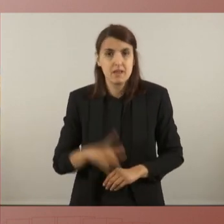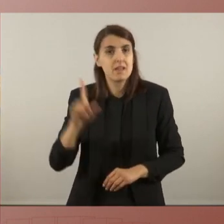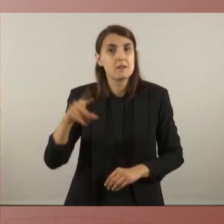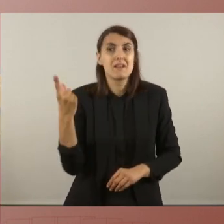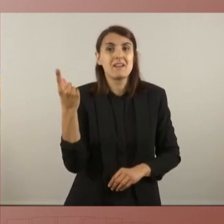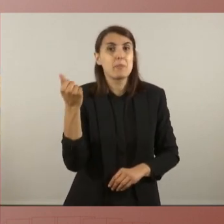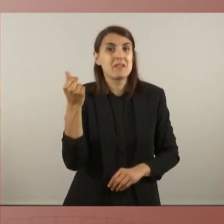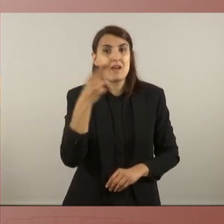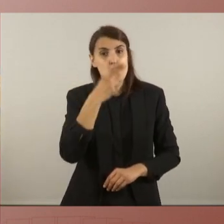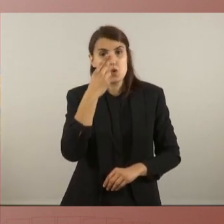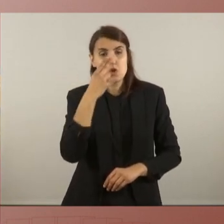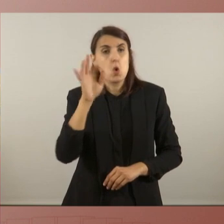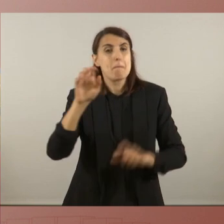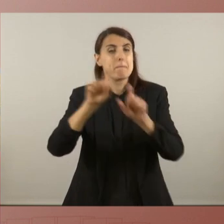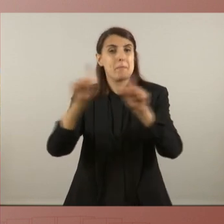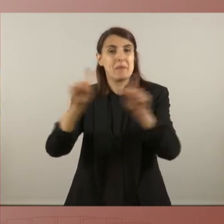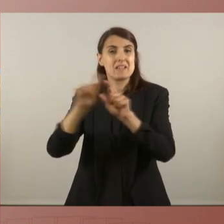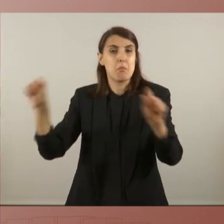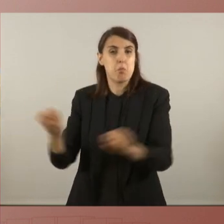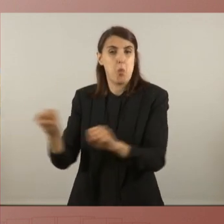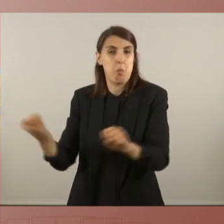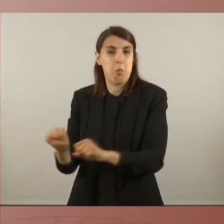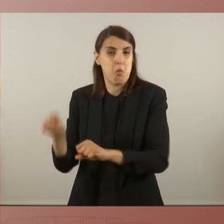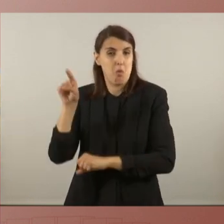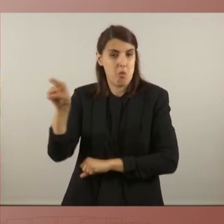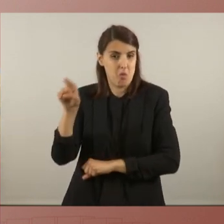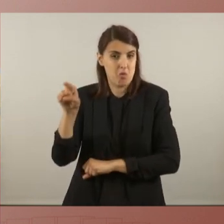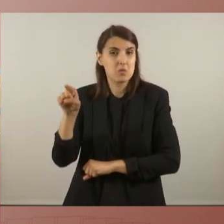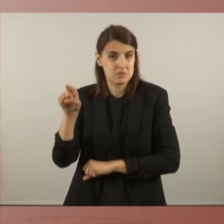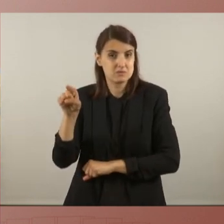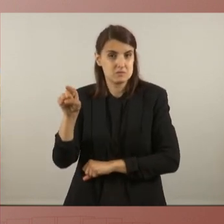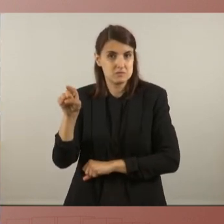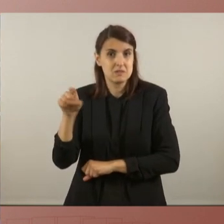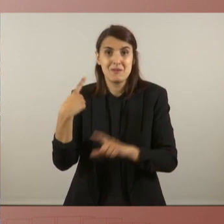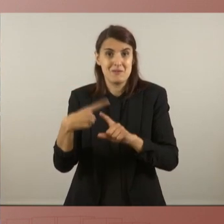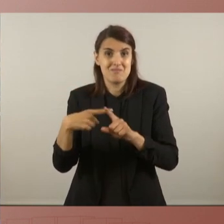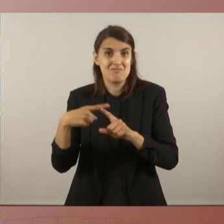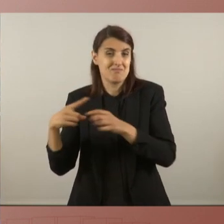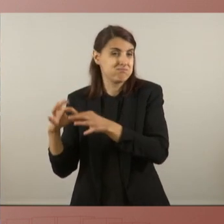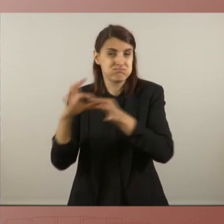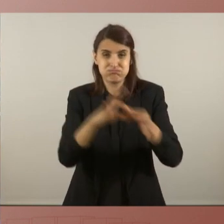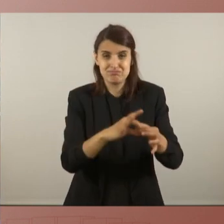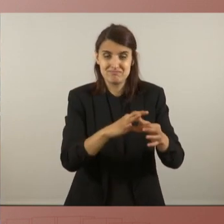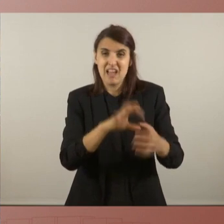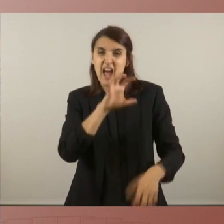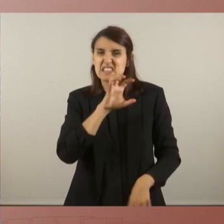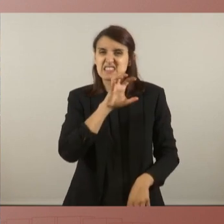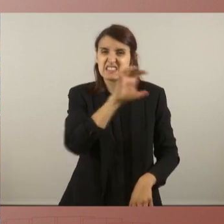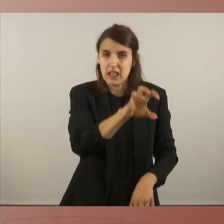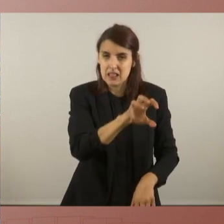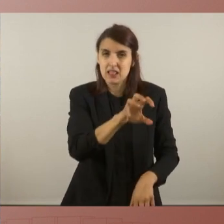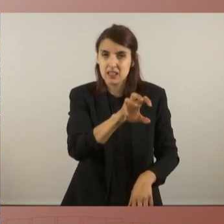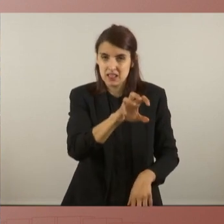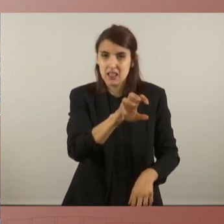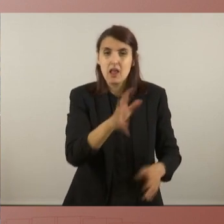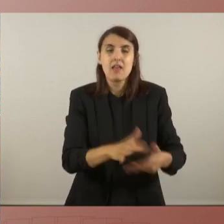i de les oligarquies que sustenten aquest estat demofòbic patriarcal militarista i depredador